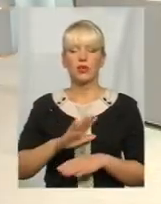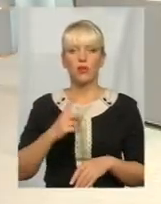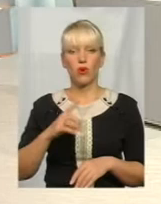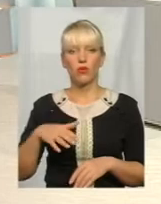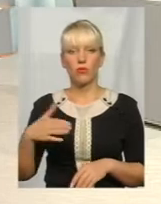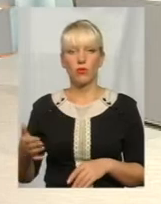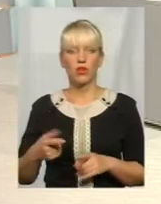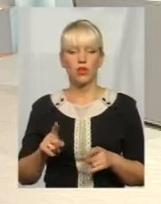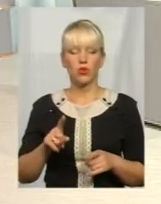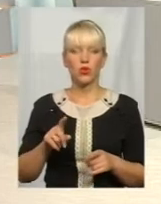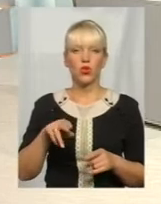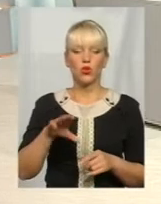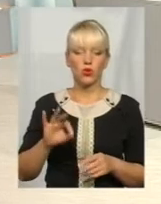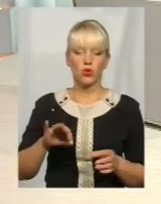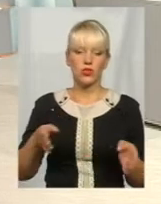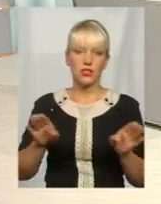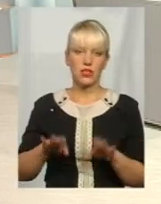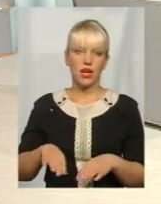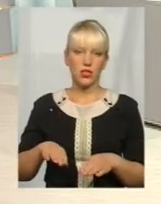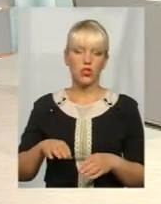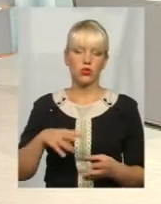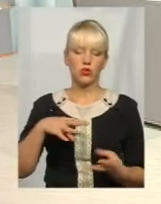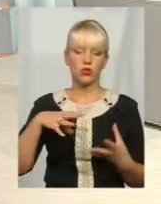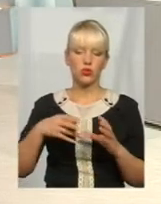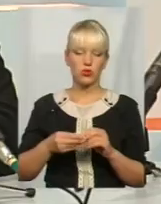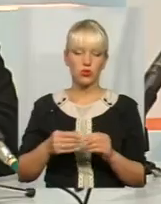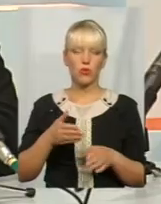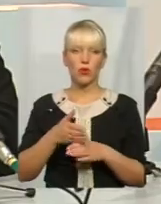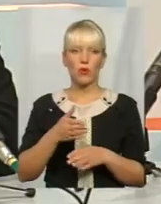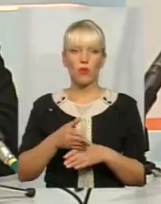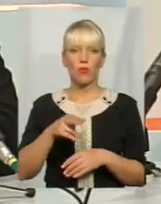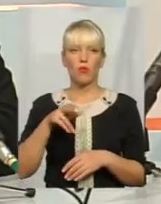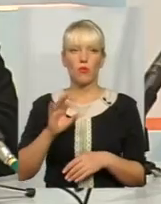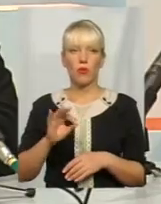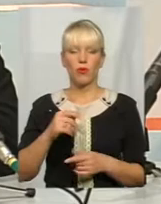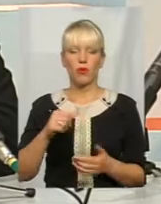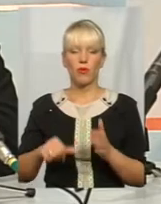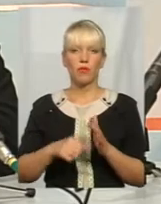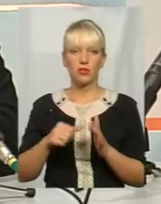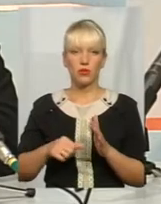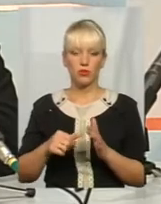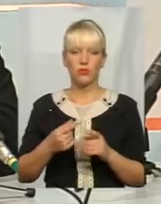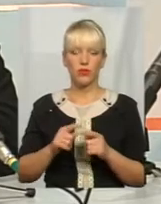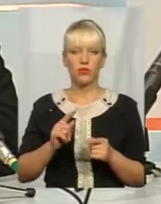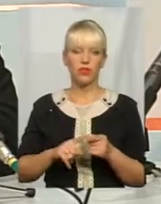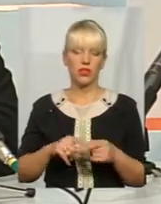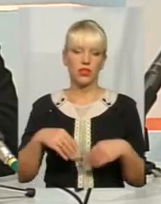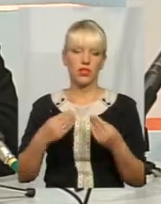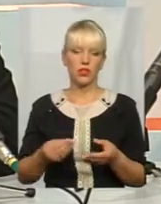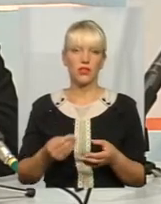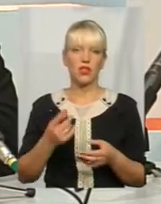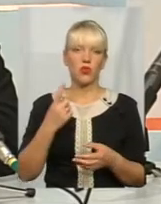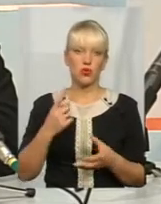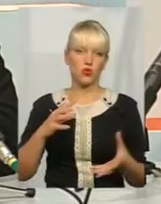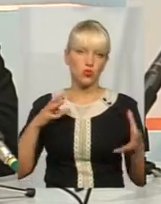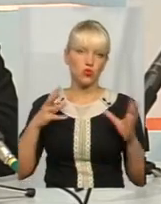залишок суми допомоги по безробітті видається людині на руки однією сумою. В середньому по області